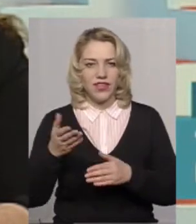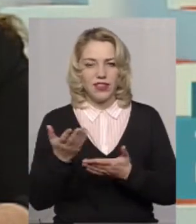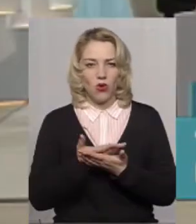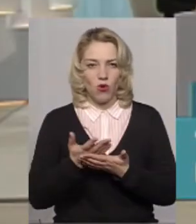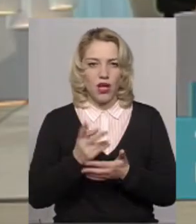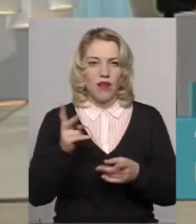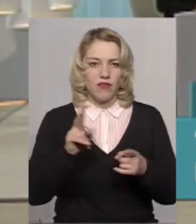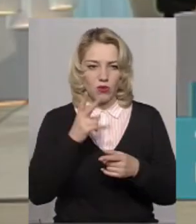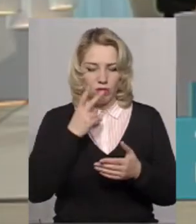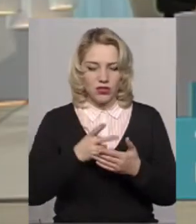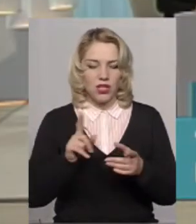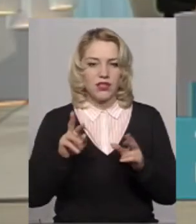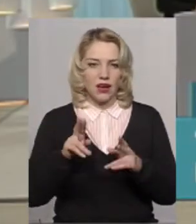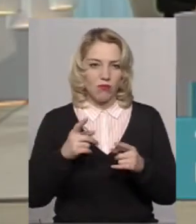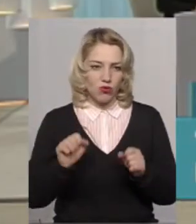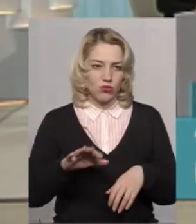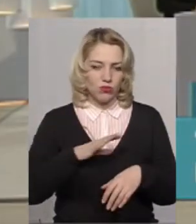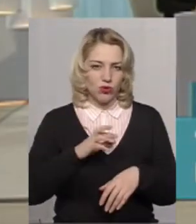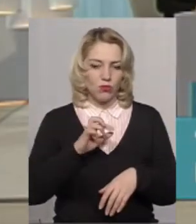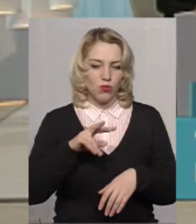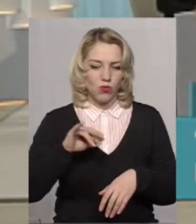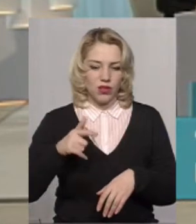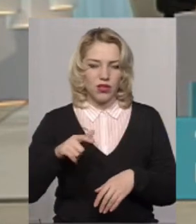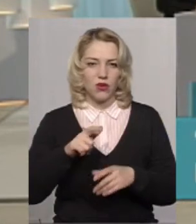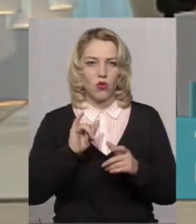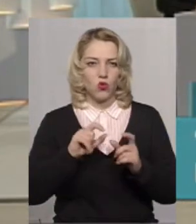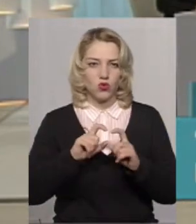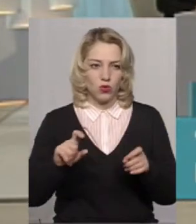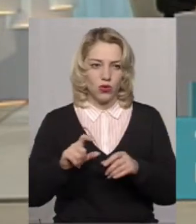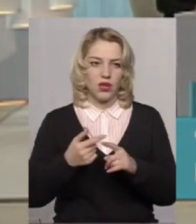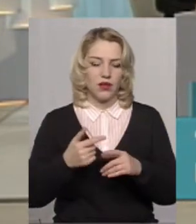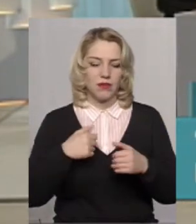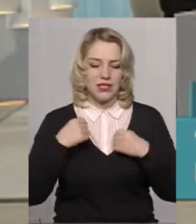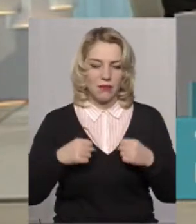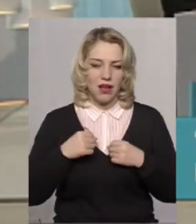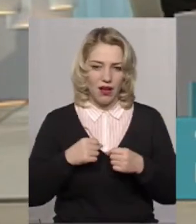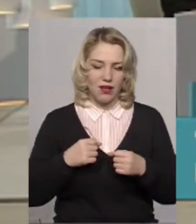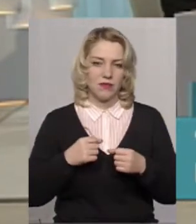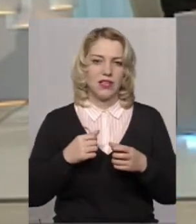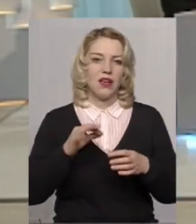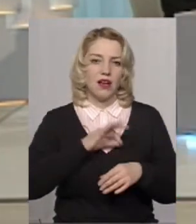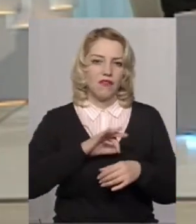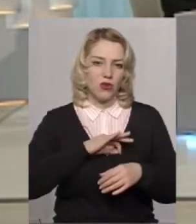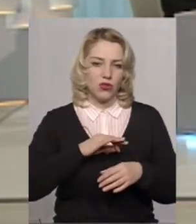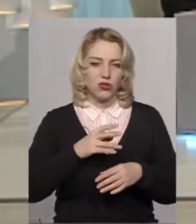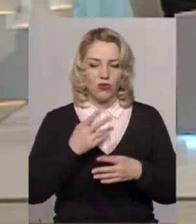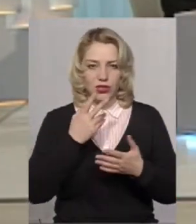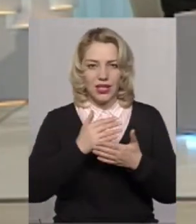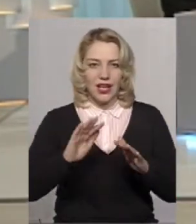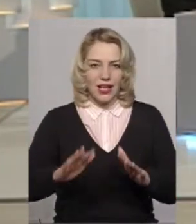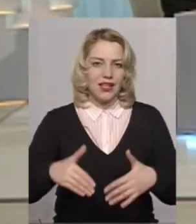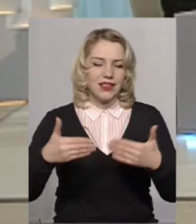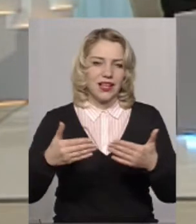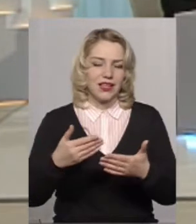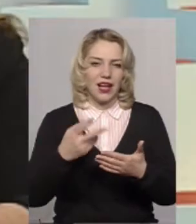побачити, яким чином може проявлятися булінг у школі. Зрозуміло, ми намагаємося використовувати інтерактивні методи роботи, тому що, щоб